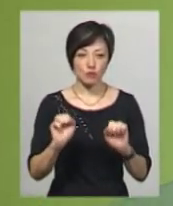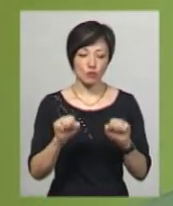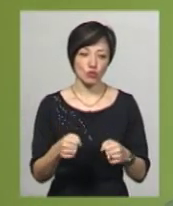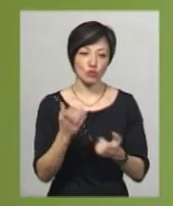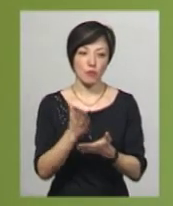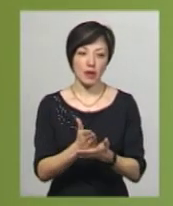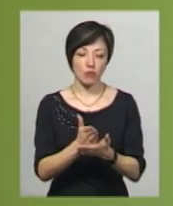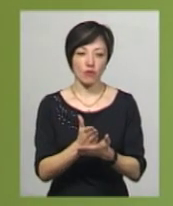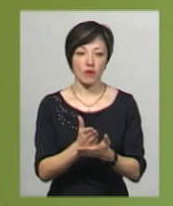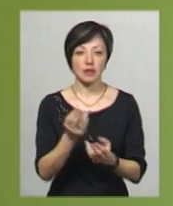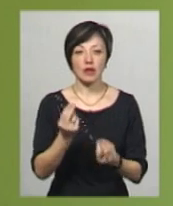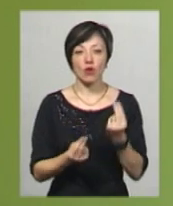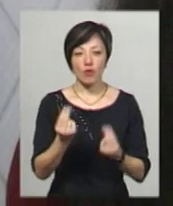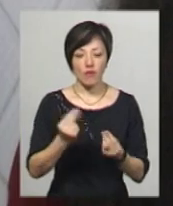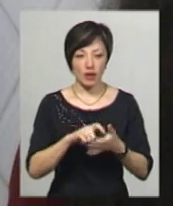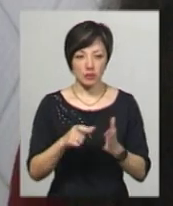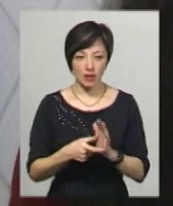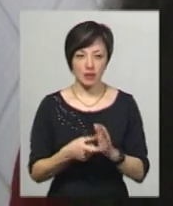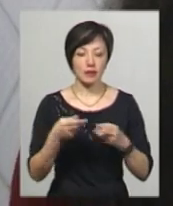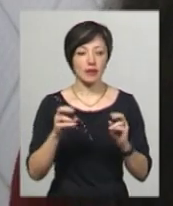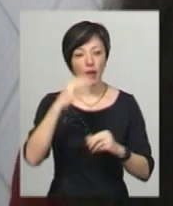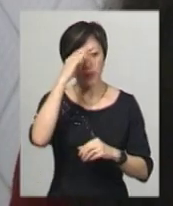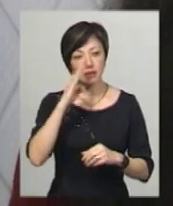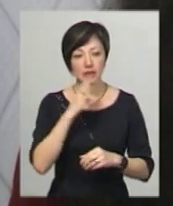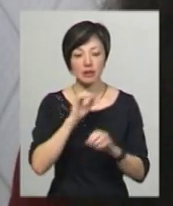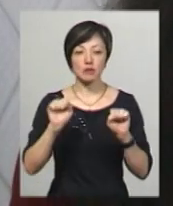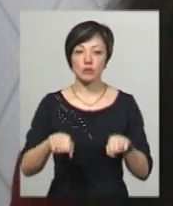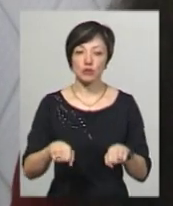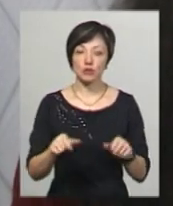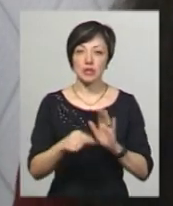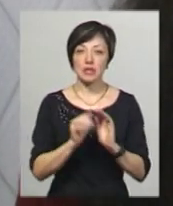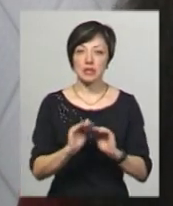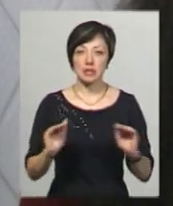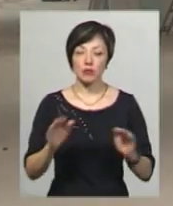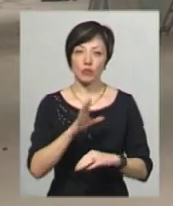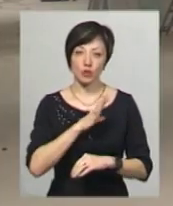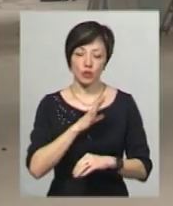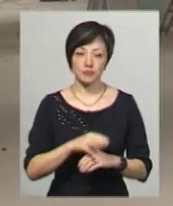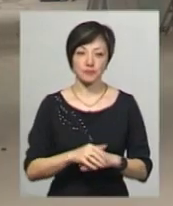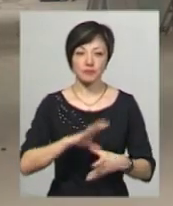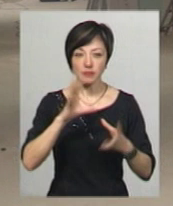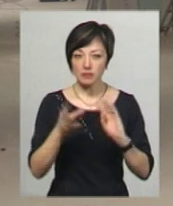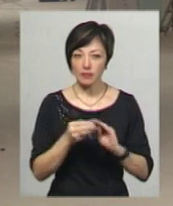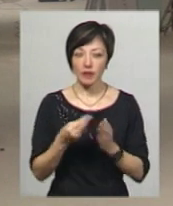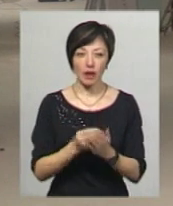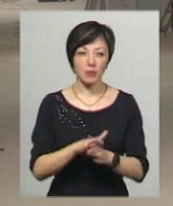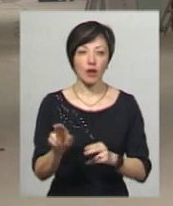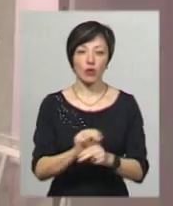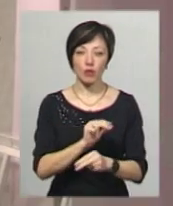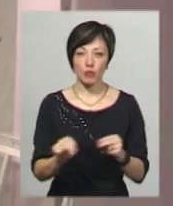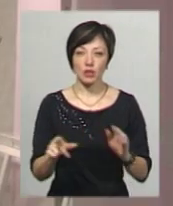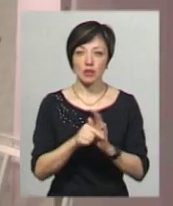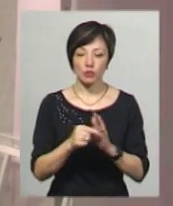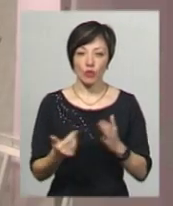зможуть перебувати, ігрова кімната, де батьки можуть з дітками бути. Загальна вартість капітального ремонту